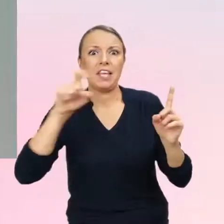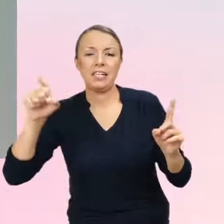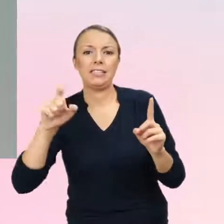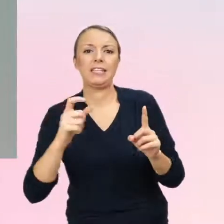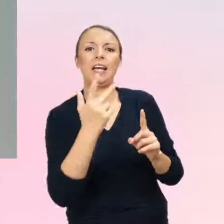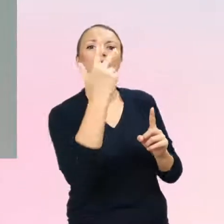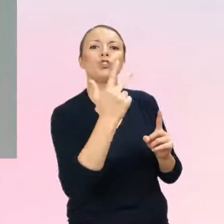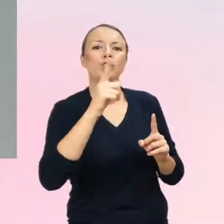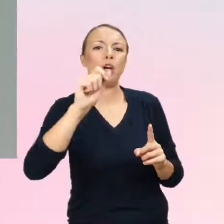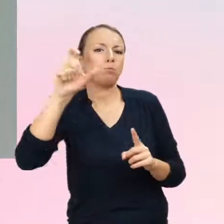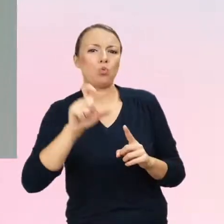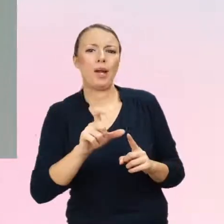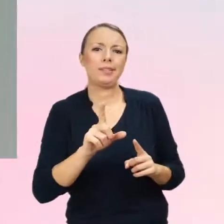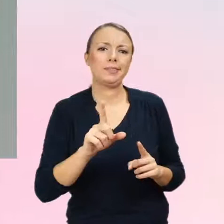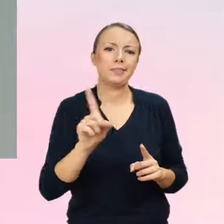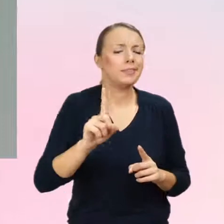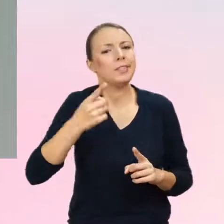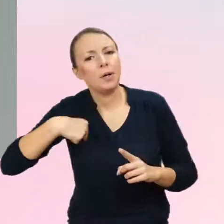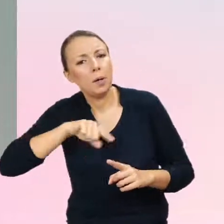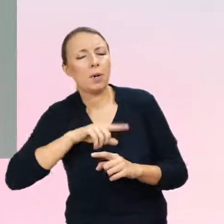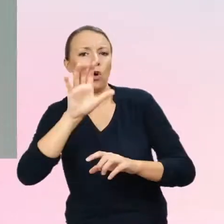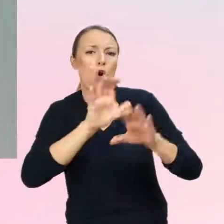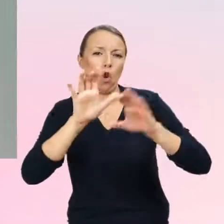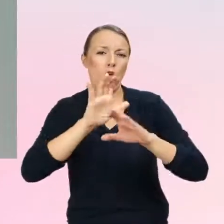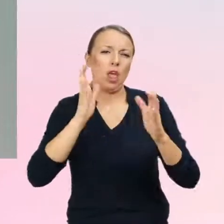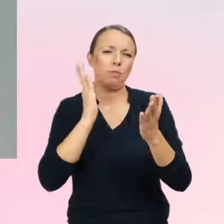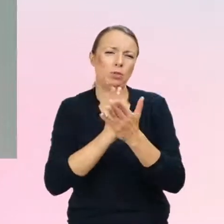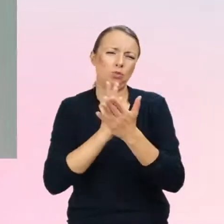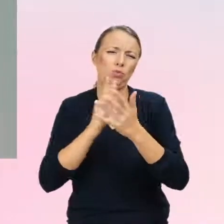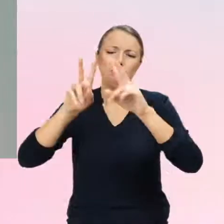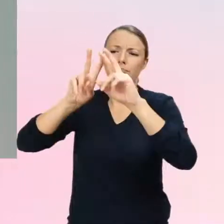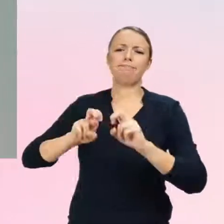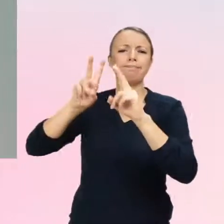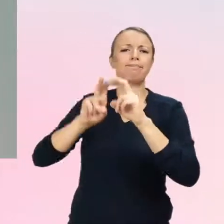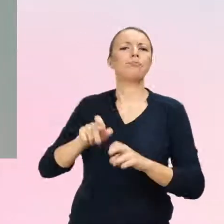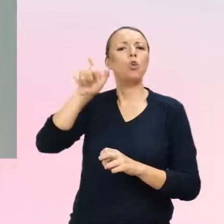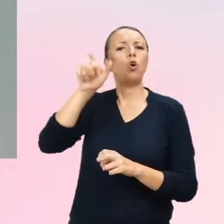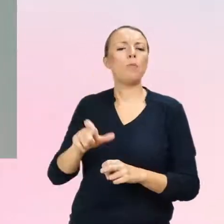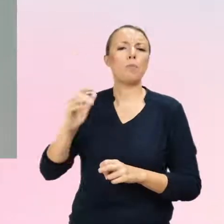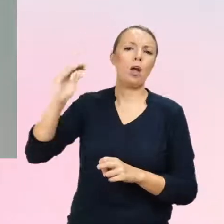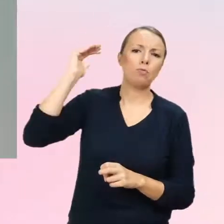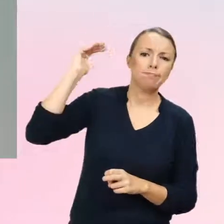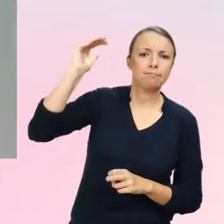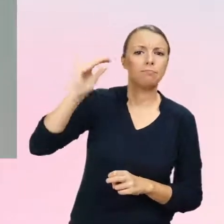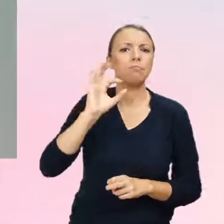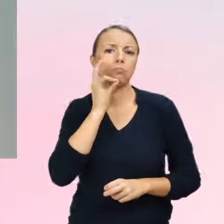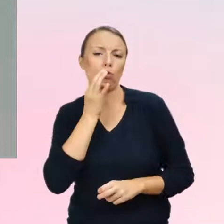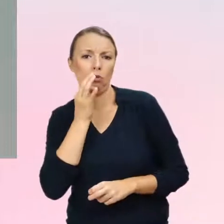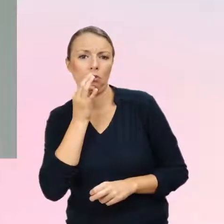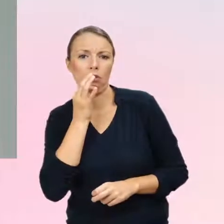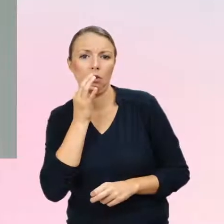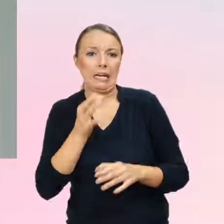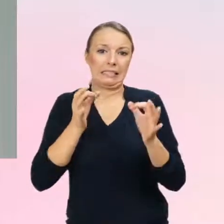zjawisko, które obserwujemy już wśród adolescentów czy u osób dorosłych i trochę teraz kulturowo